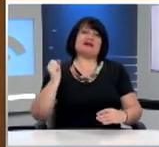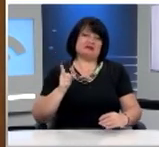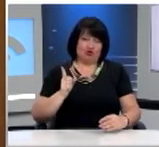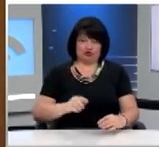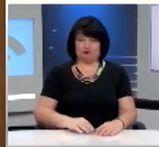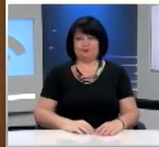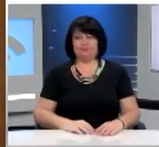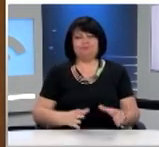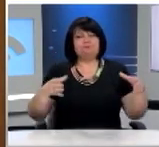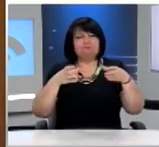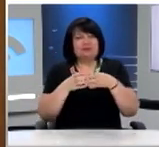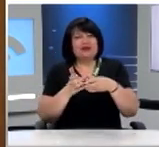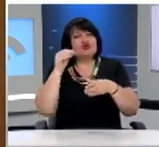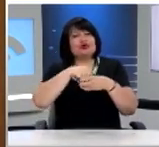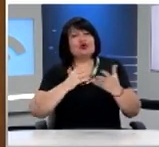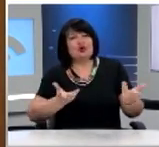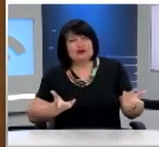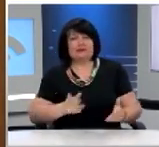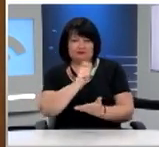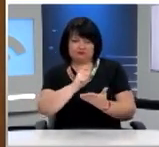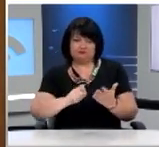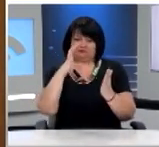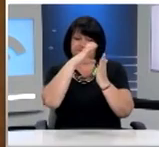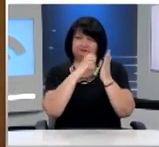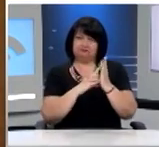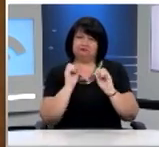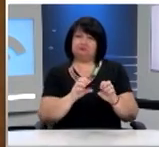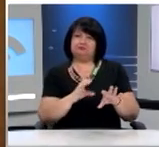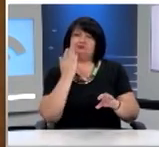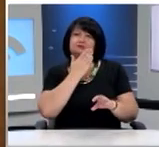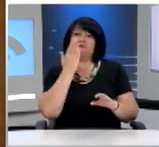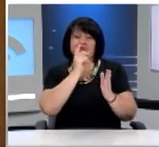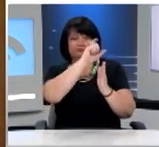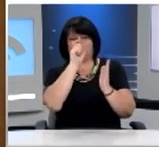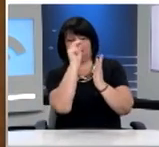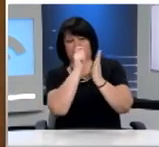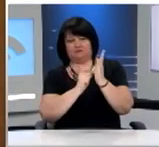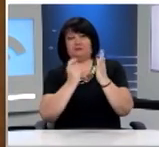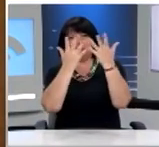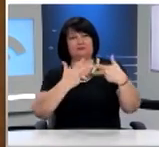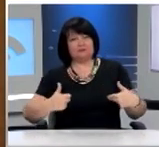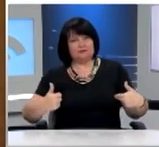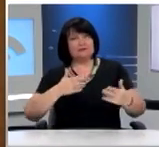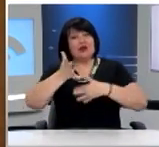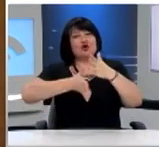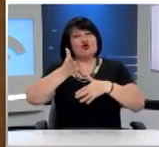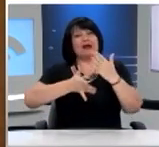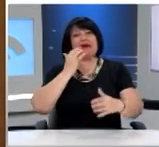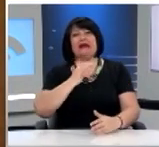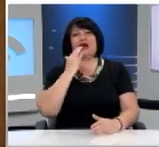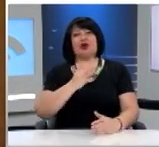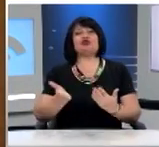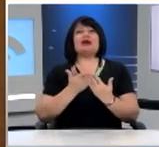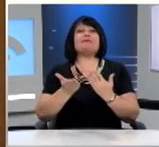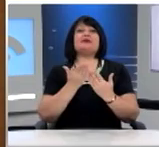Επίσης, ασχοληθήκαμε με δραστηριότητες όπως η συγγραφεία άρθρων, η ενημέρωση μαθητών με ερωτηματολόγια, θεατρική παράσταση στην νοηματική γλώσσα, επίσκεψη